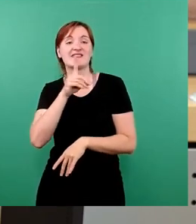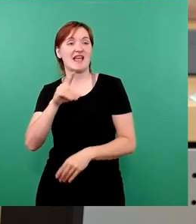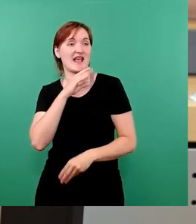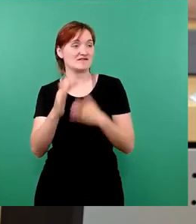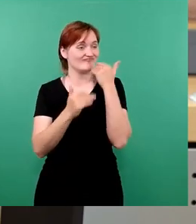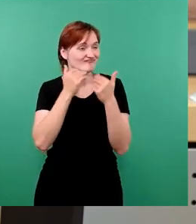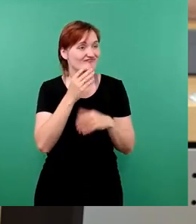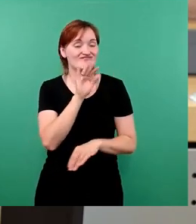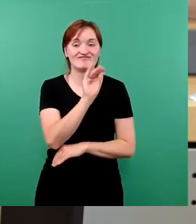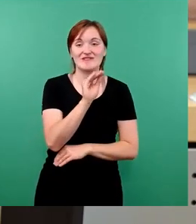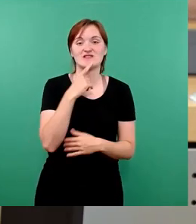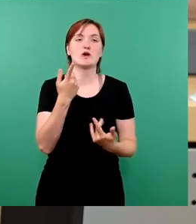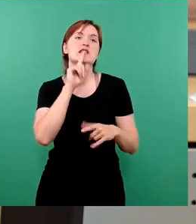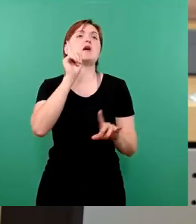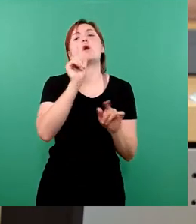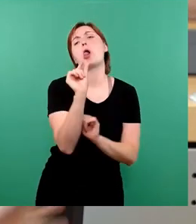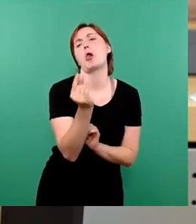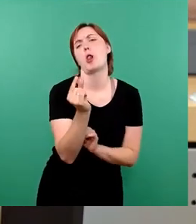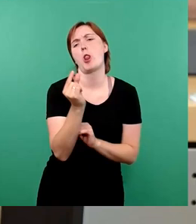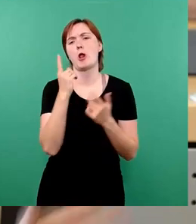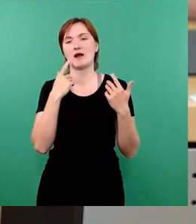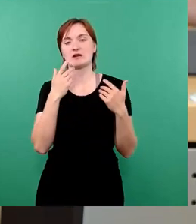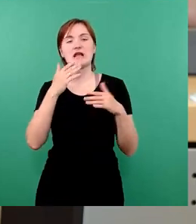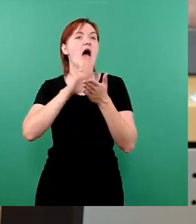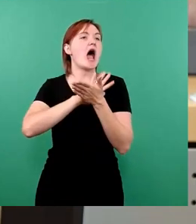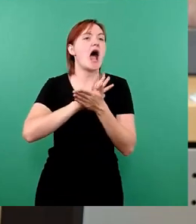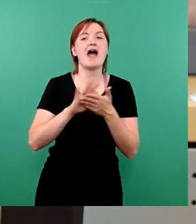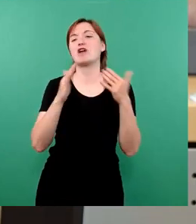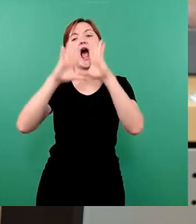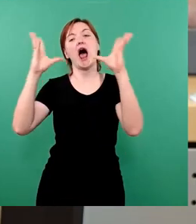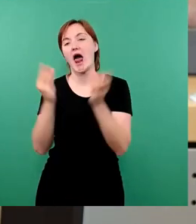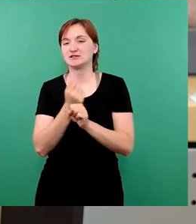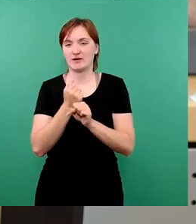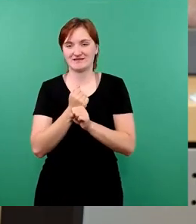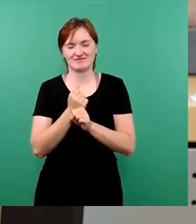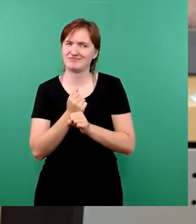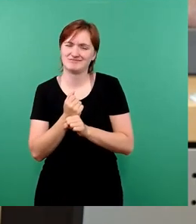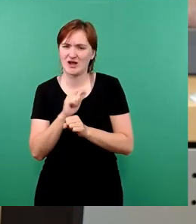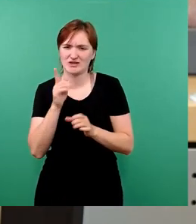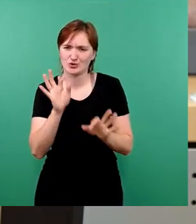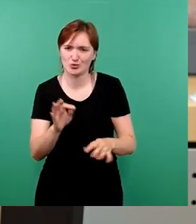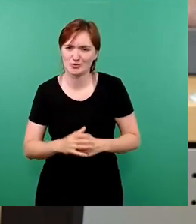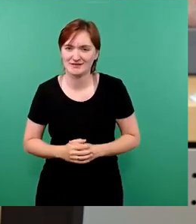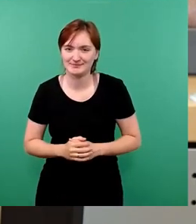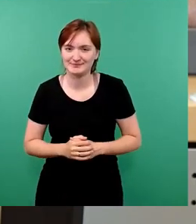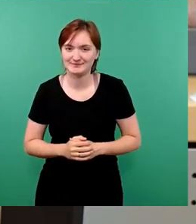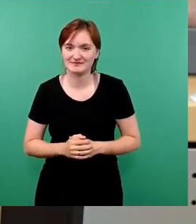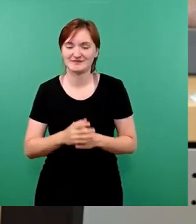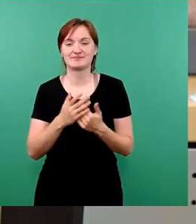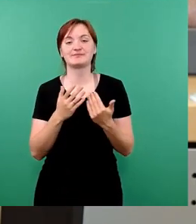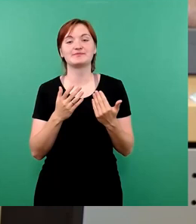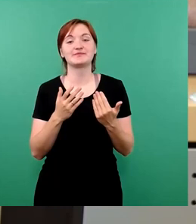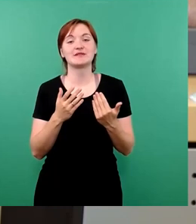das ist nur so Peanuts und da irgendwie und dann machen wir halt einfach da mal alles, ja. Das finde ich auch nicht besonders überzeugend. Zum